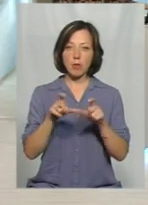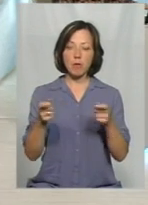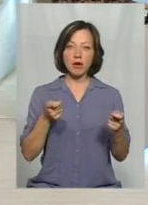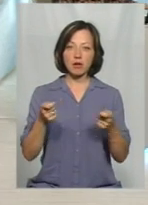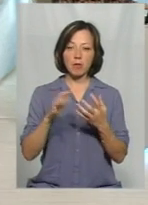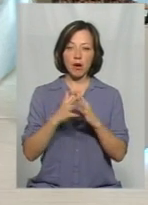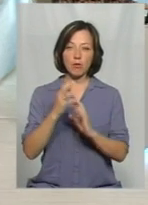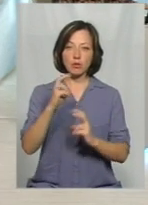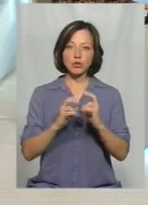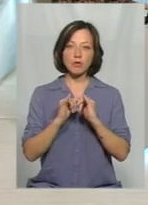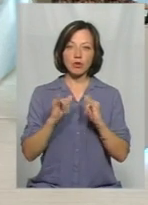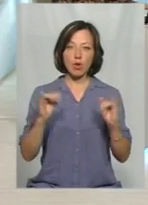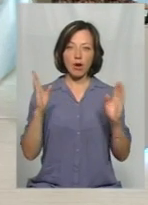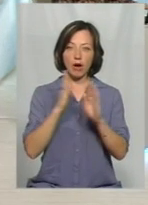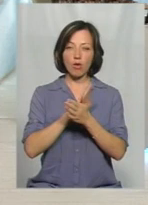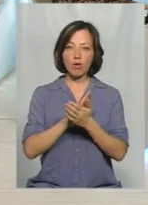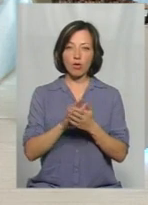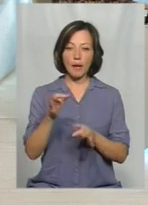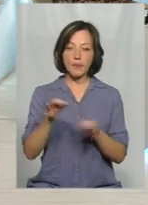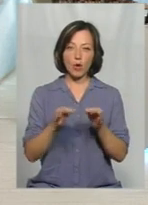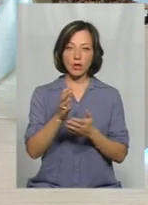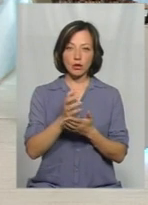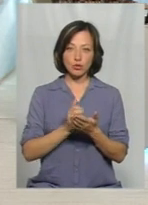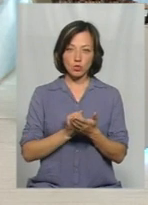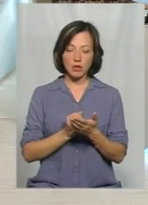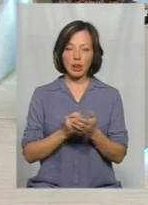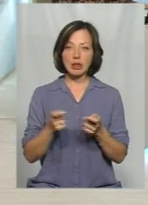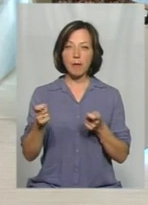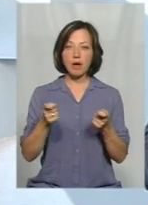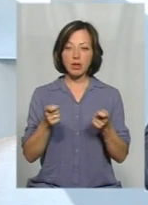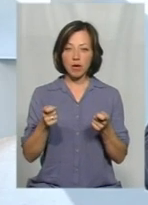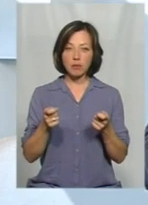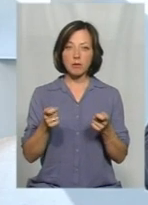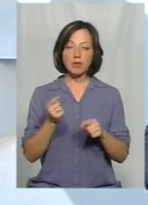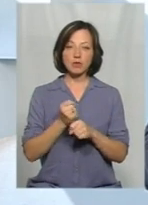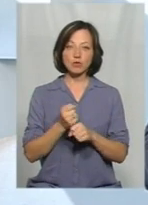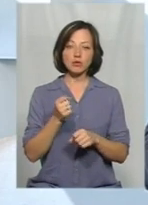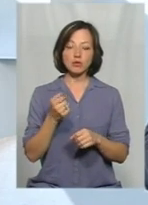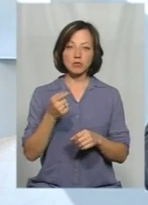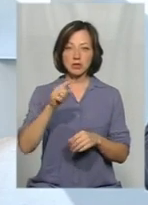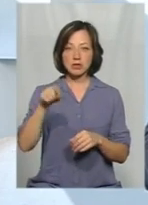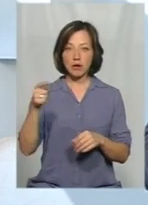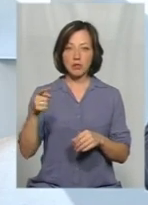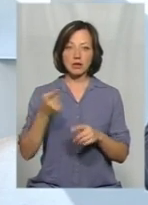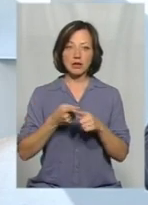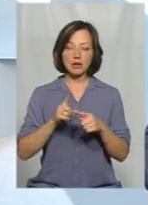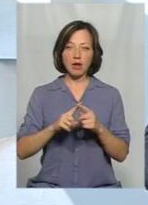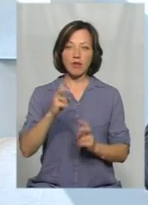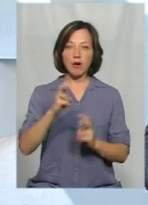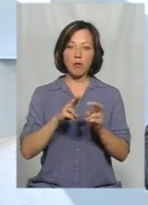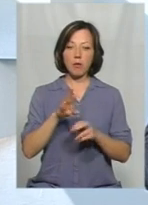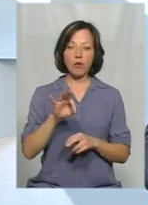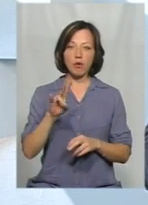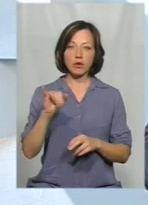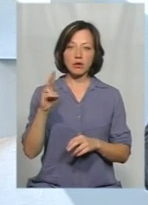агропромислового розвитку, екології та природних ресурсів. В департаменті, в якому я працюю, ми зробили запити на саму фабрику Понінківську і